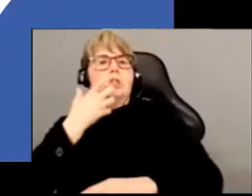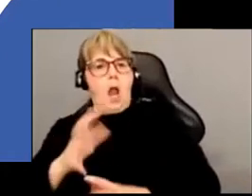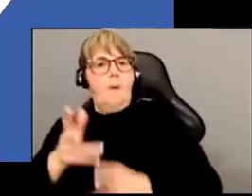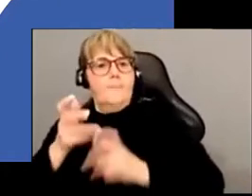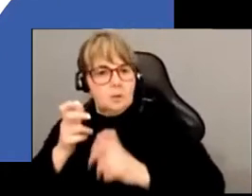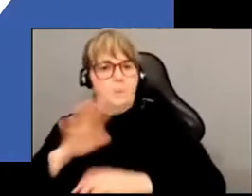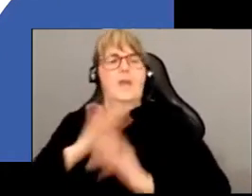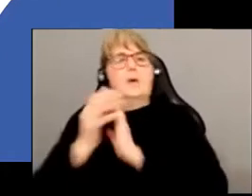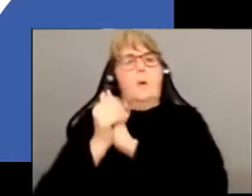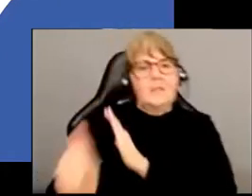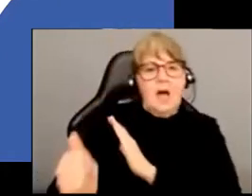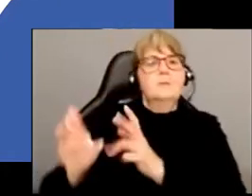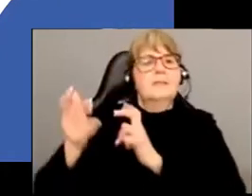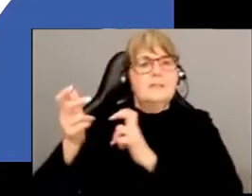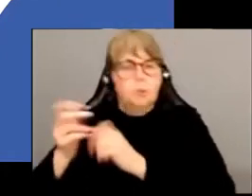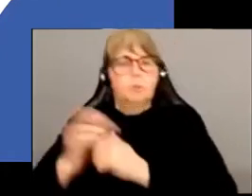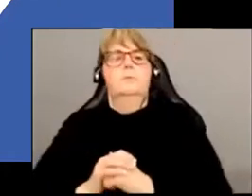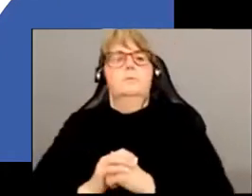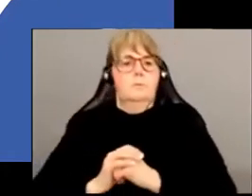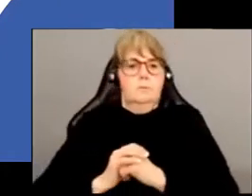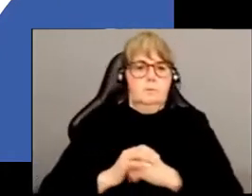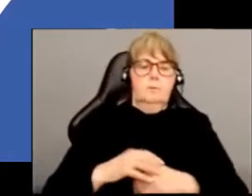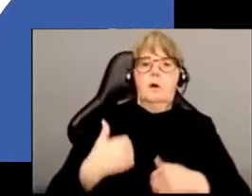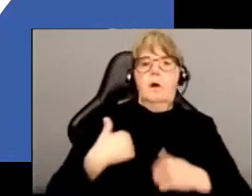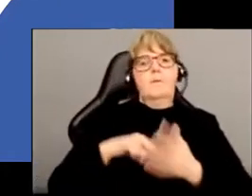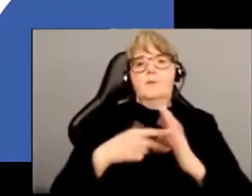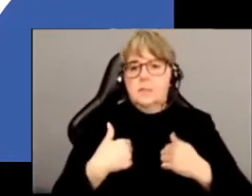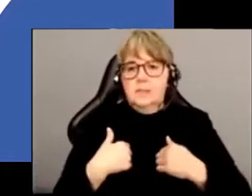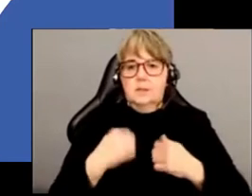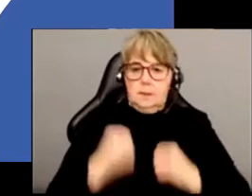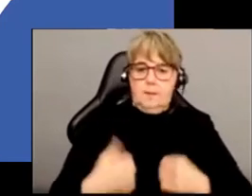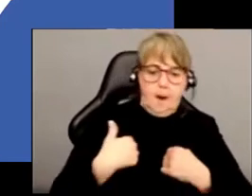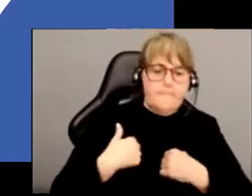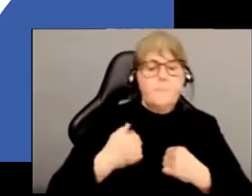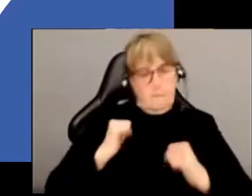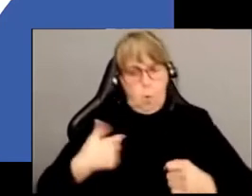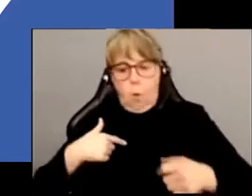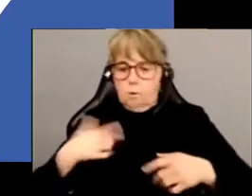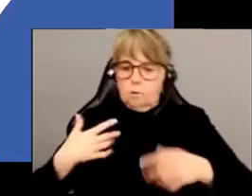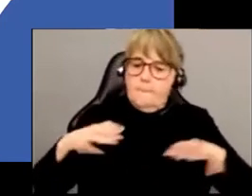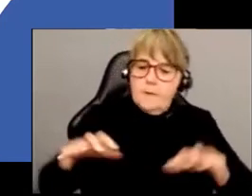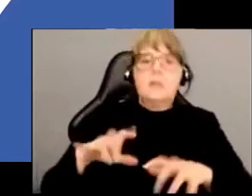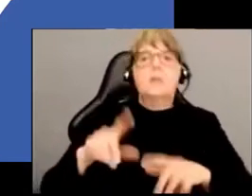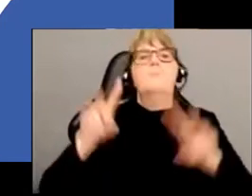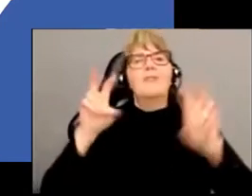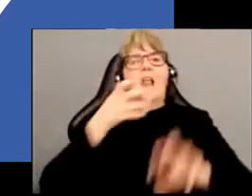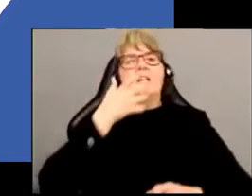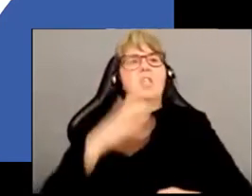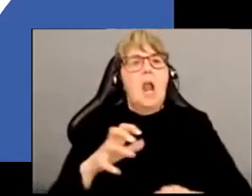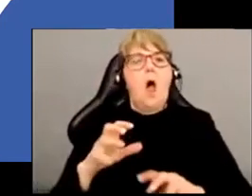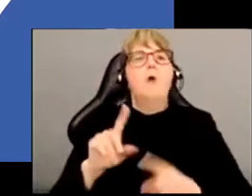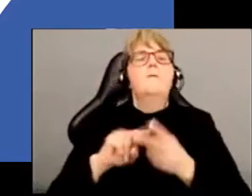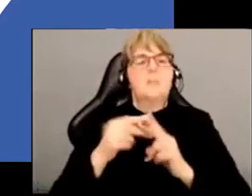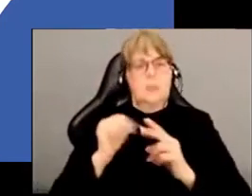de la compétence, c-à-dire effectivement la capacité de se bouvoir, d'agir sur son environnement, la chaleur étant effectivement un caractère